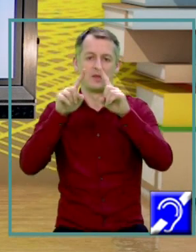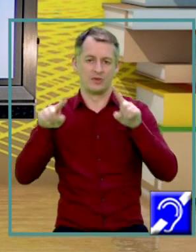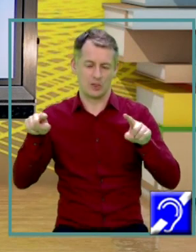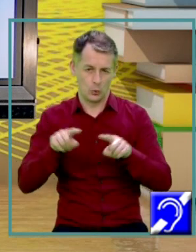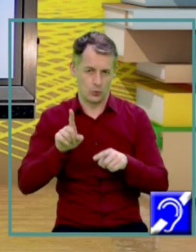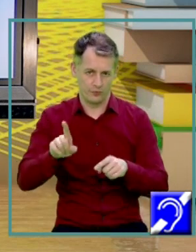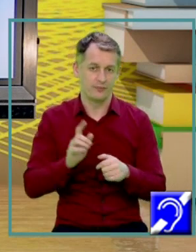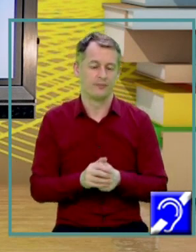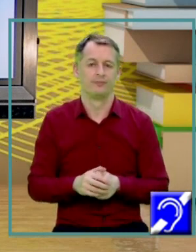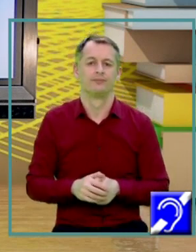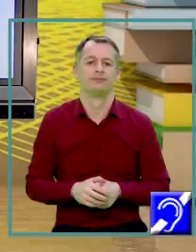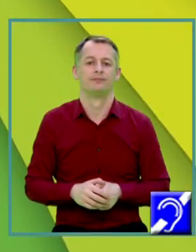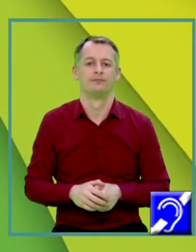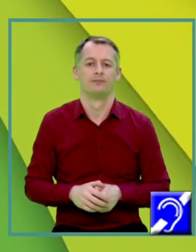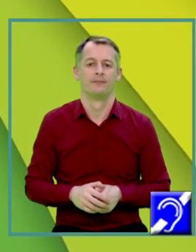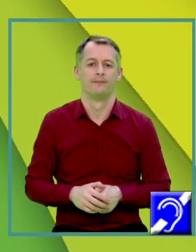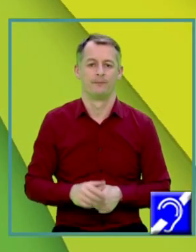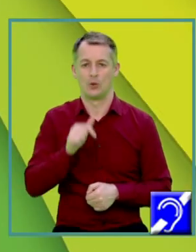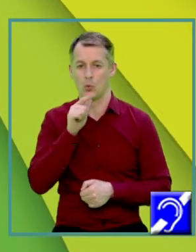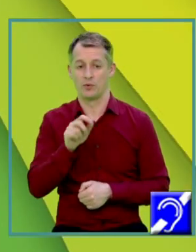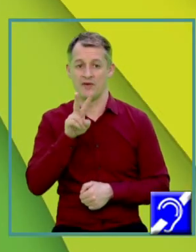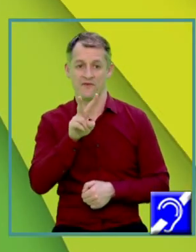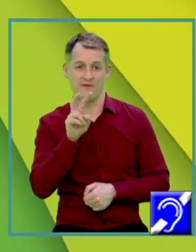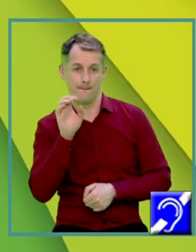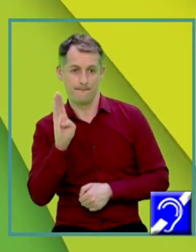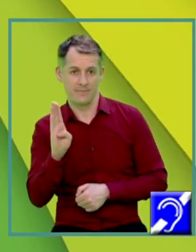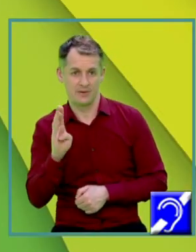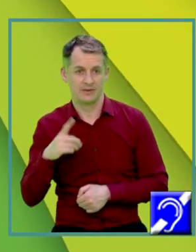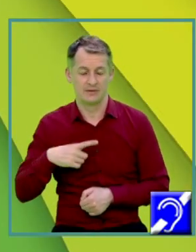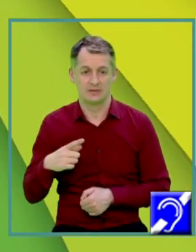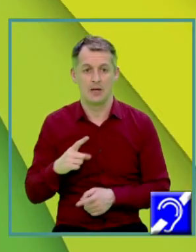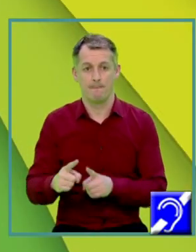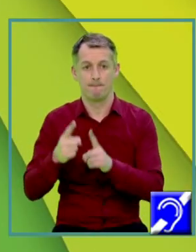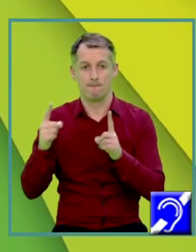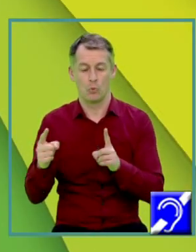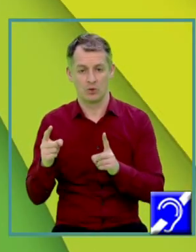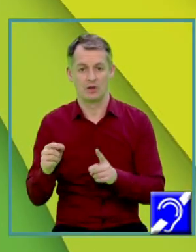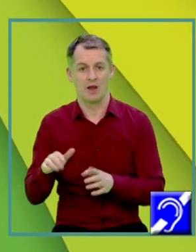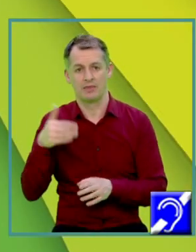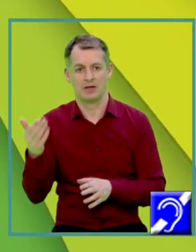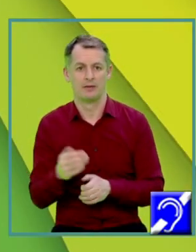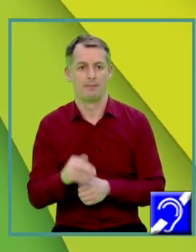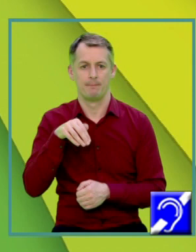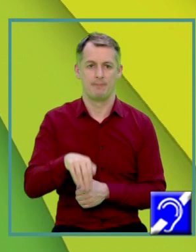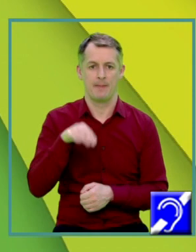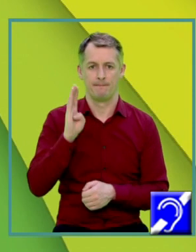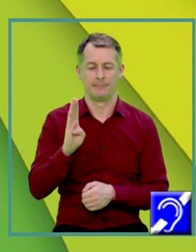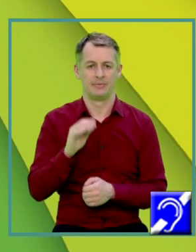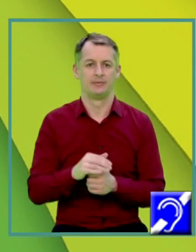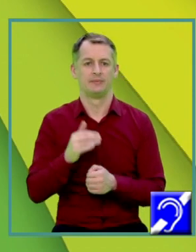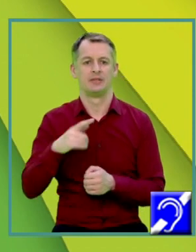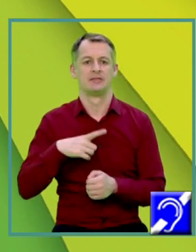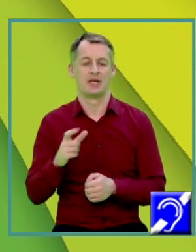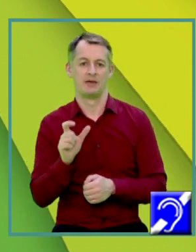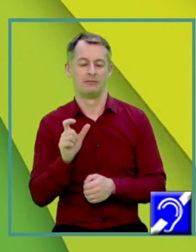dreptunghice C dreptunghi când M Unde VB este muchea laterală Iar MB este latura P2